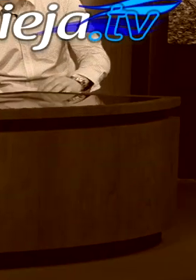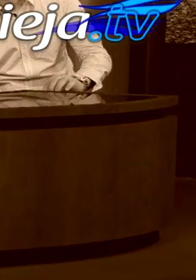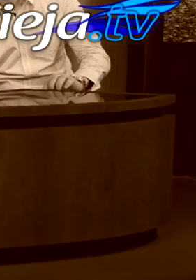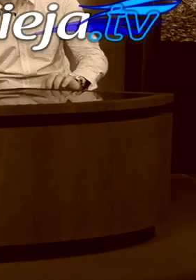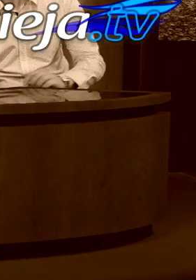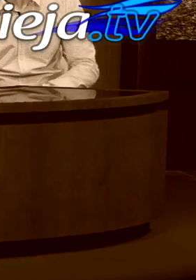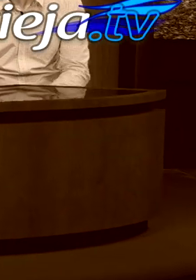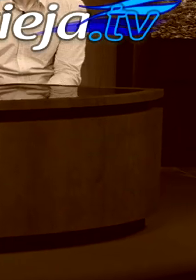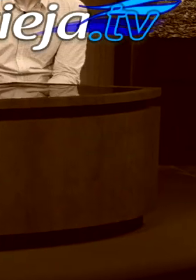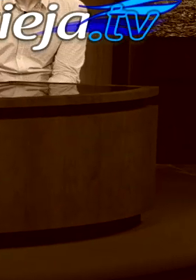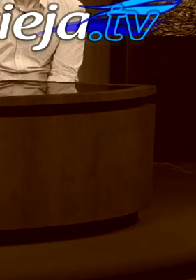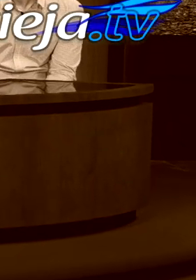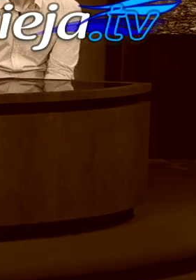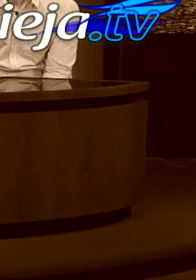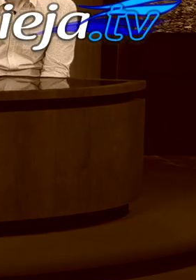Muzyka